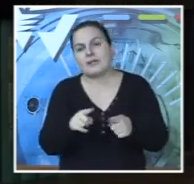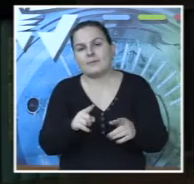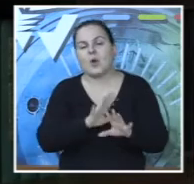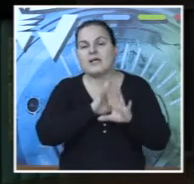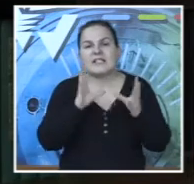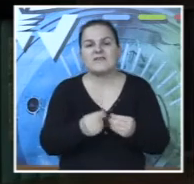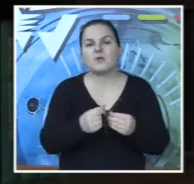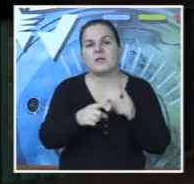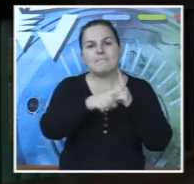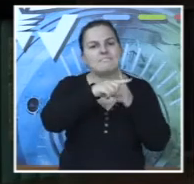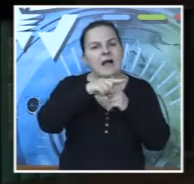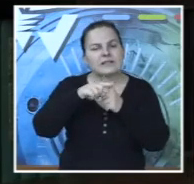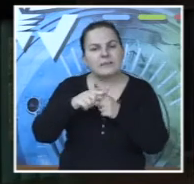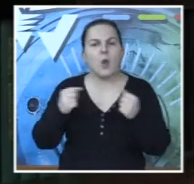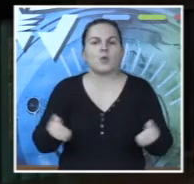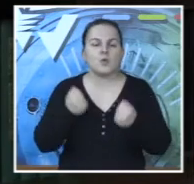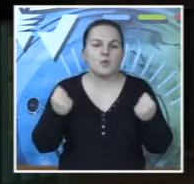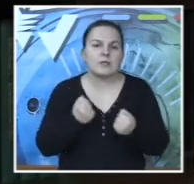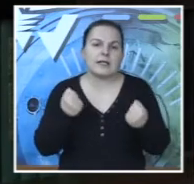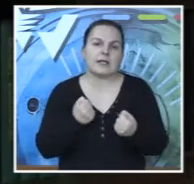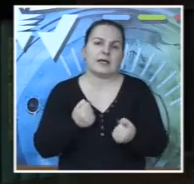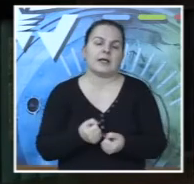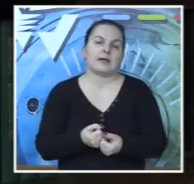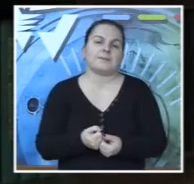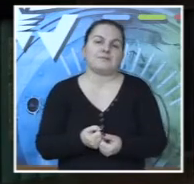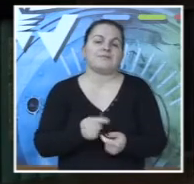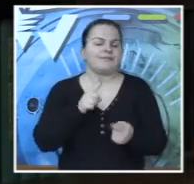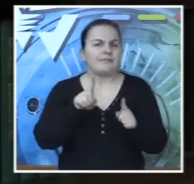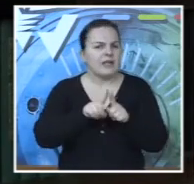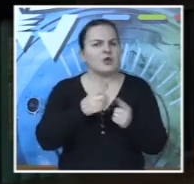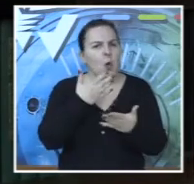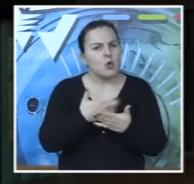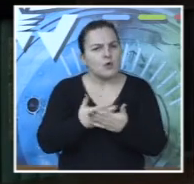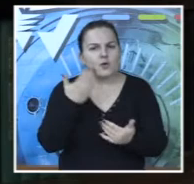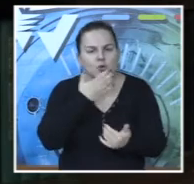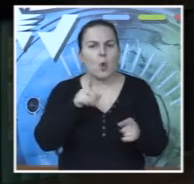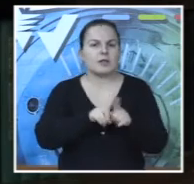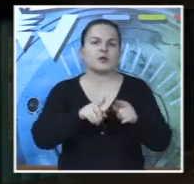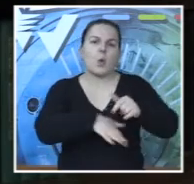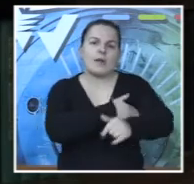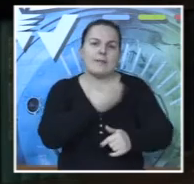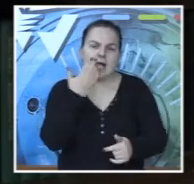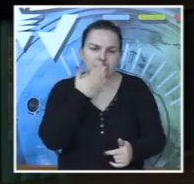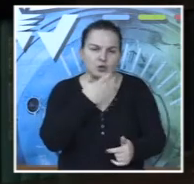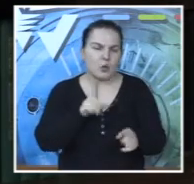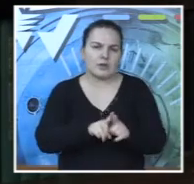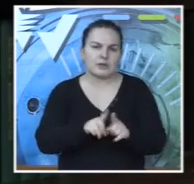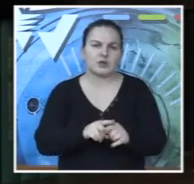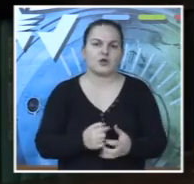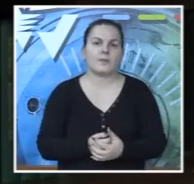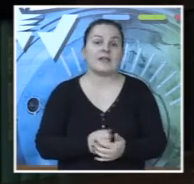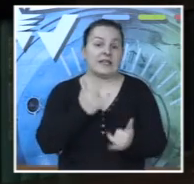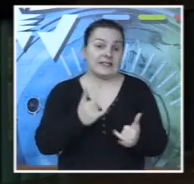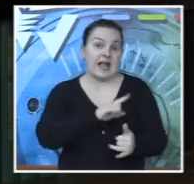silazim. Maksimalno su se svi trudili da izađu u susret i u osnovnoj školi i u gimnaziji